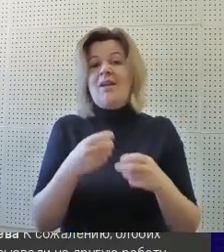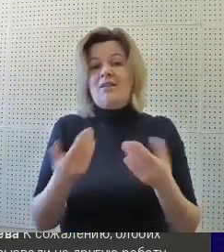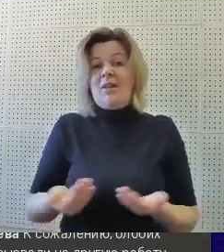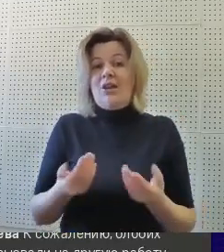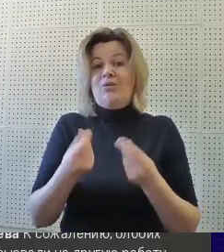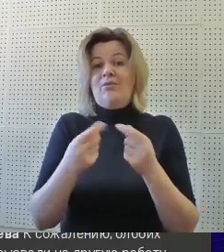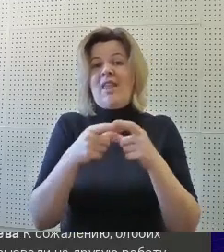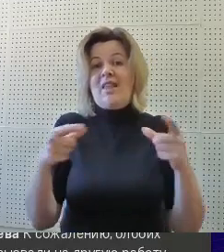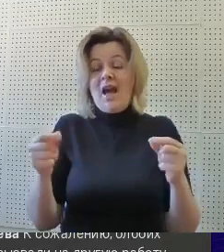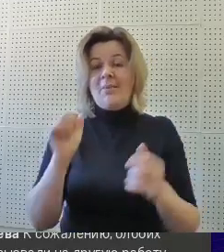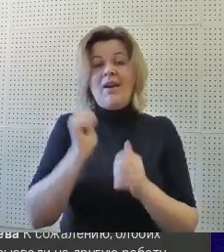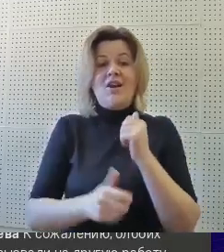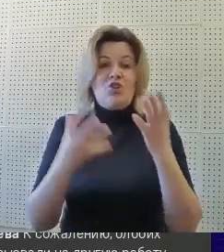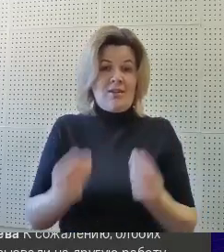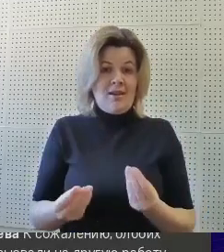ежедневно.